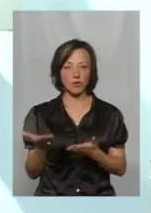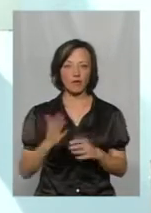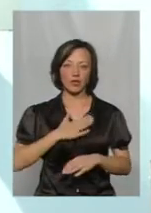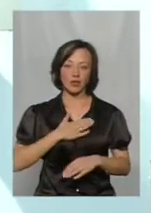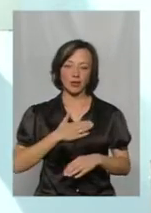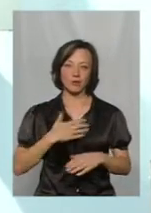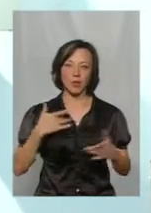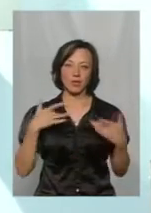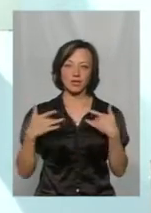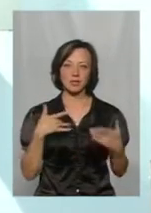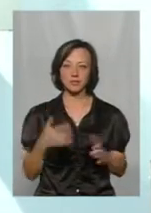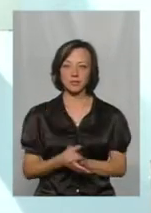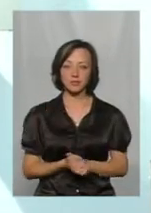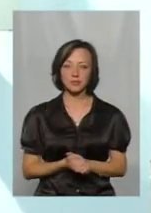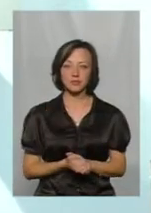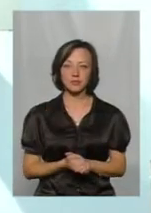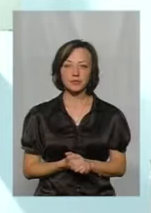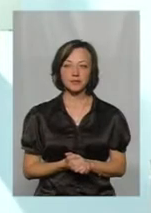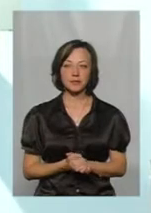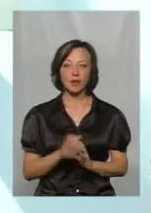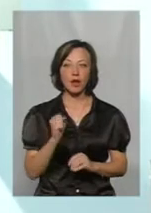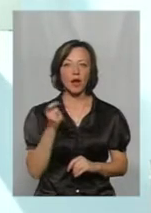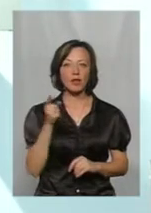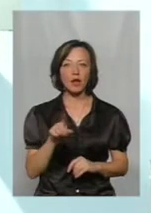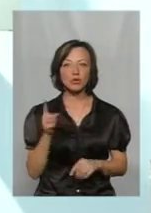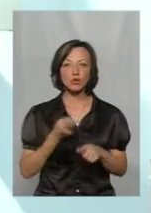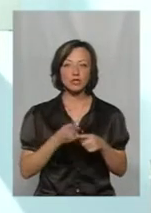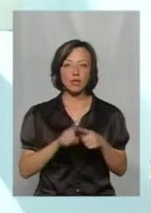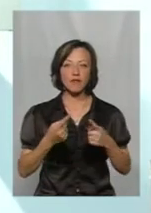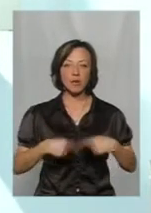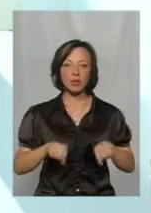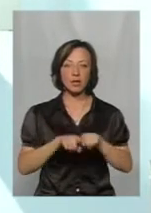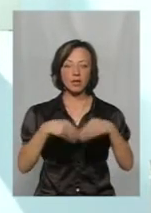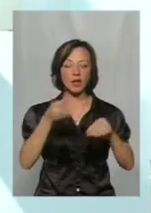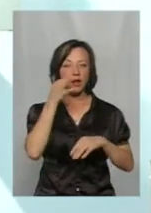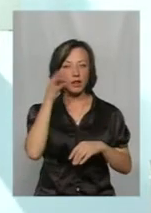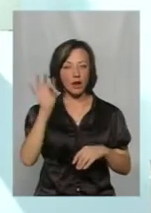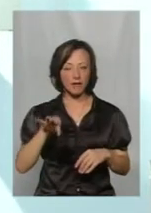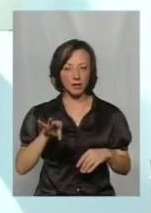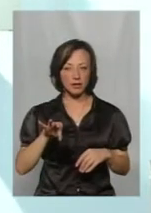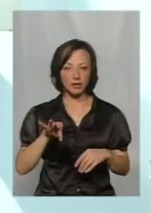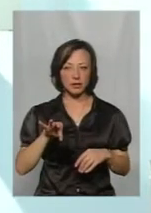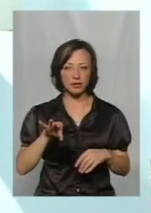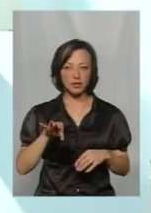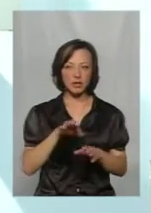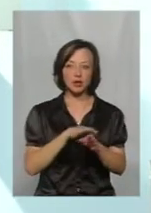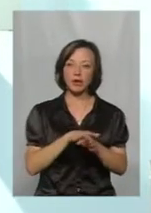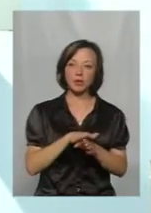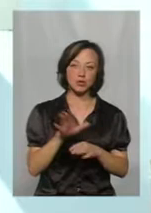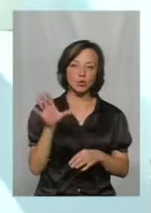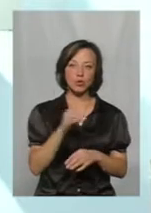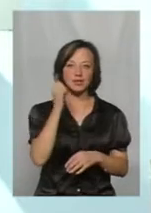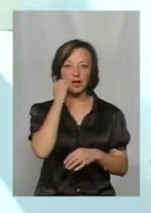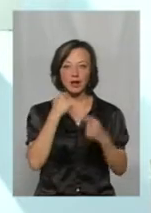нашому капустнику. Ну, а те, що цей факультет дає навики абсолютно зі старих речей